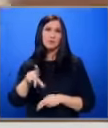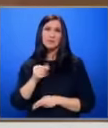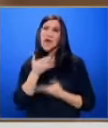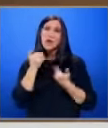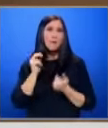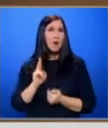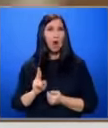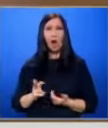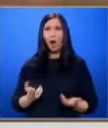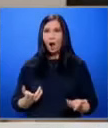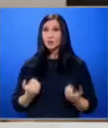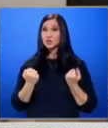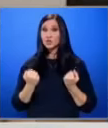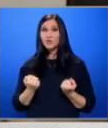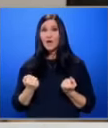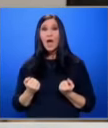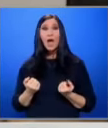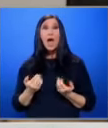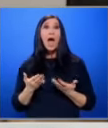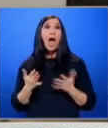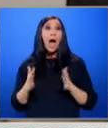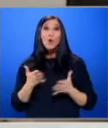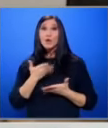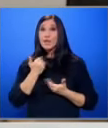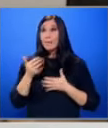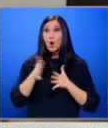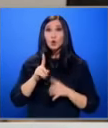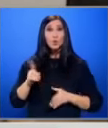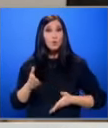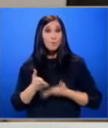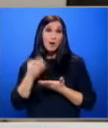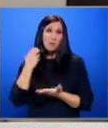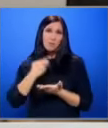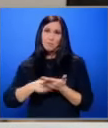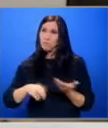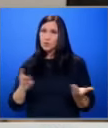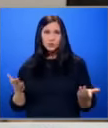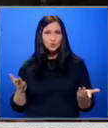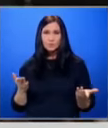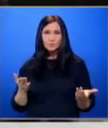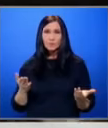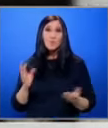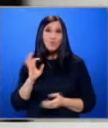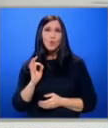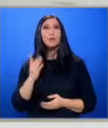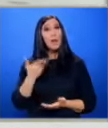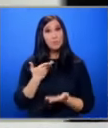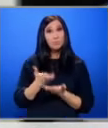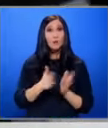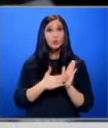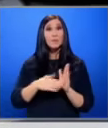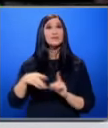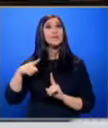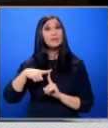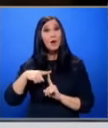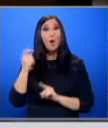няма как да се живее. Ако ги няма хората, които помагат, просто не е нула. Тя подава документи за телко